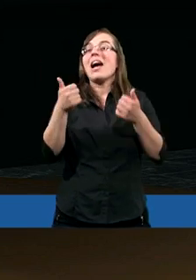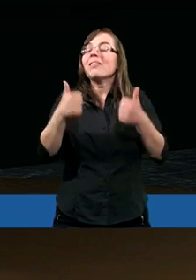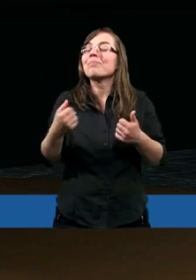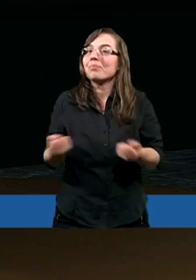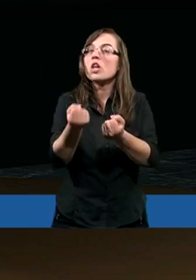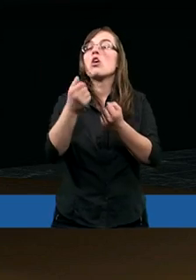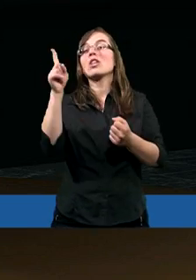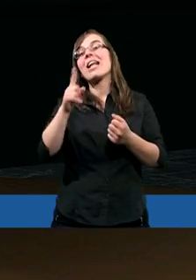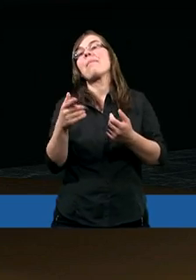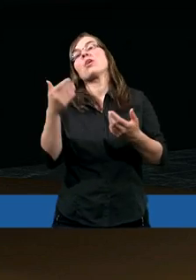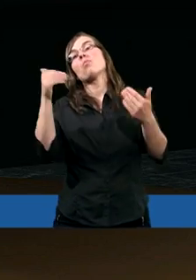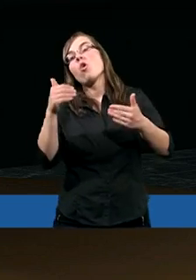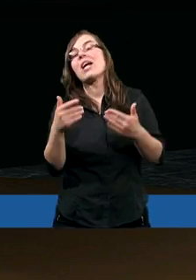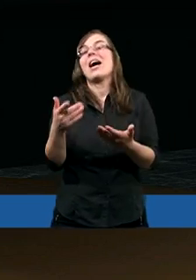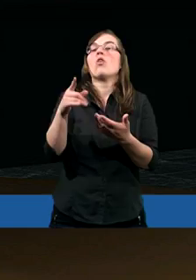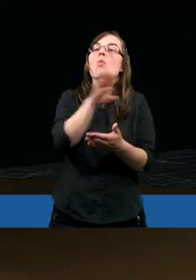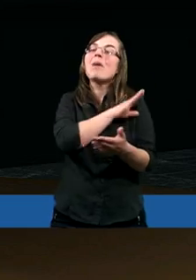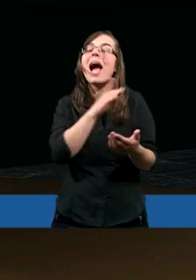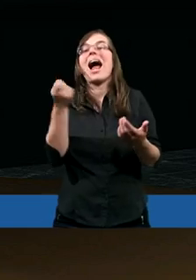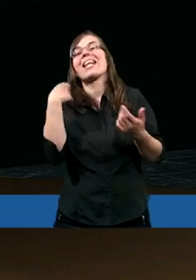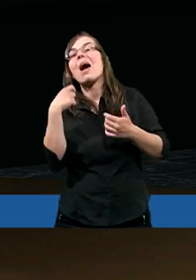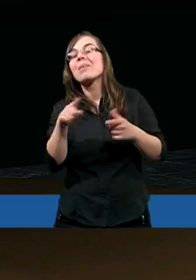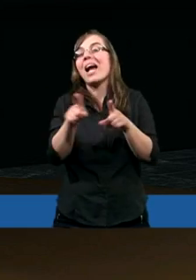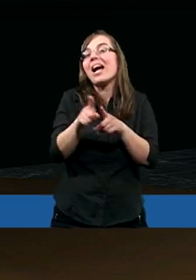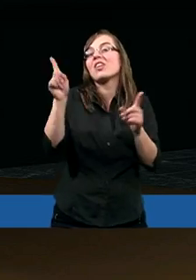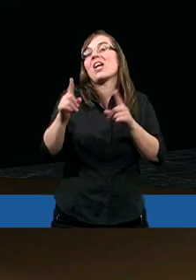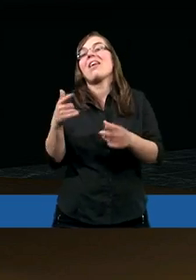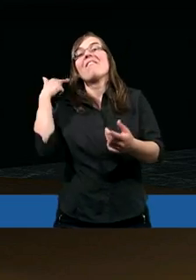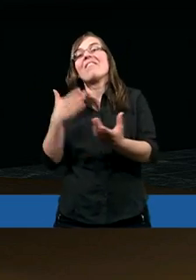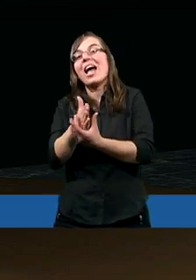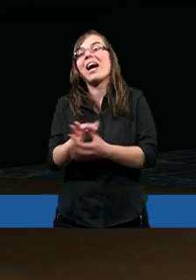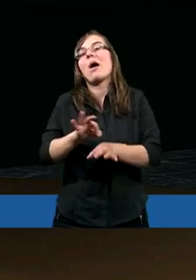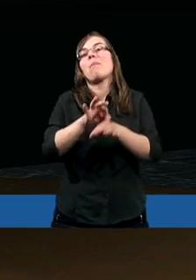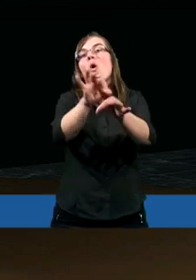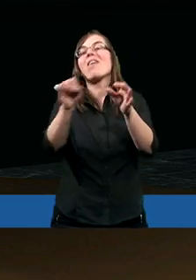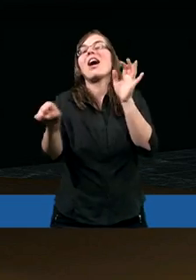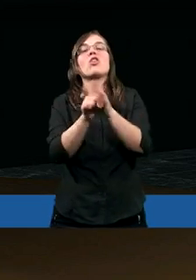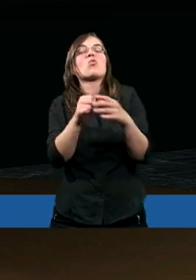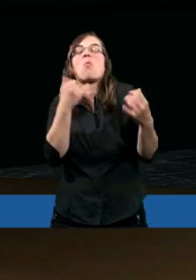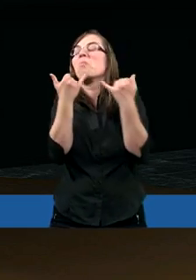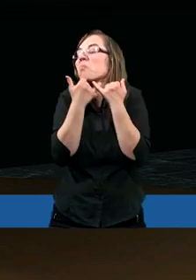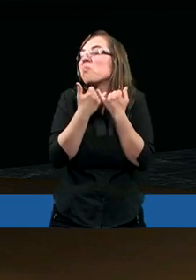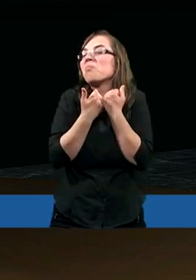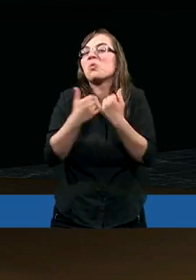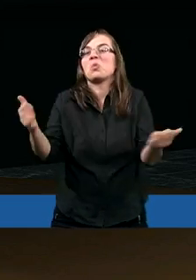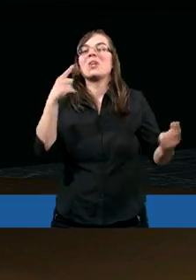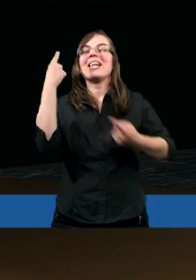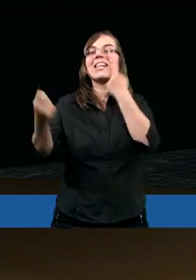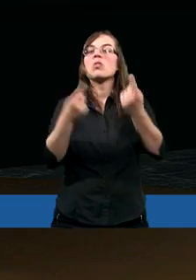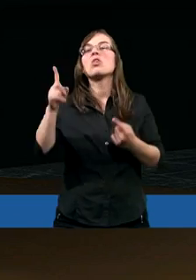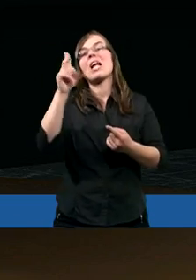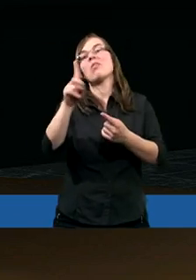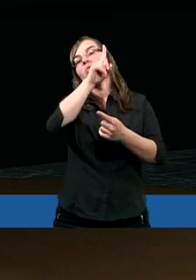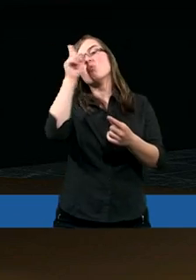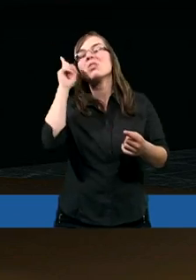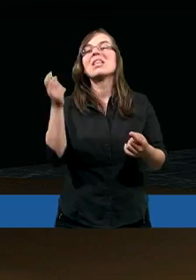ale również zabijać. I w niektórych przypadkach wiara może prowadzić do skrajnych sytuacji, gdzie ktoś zabija